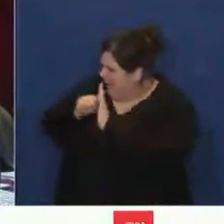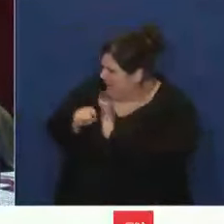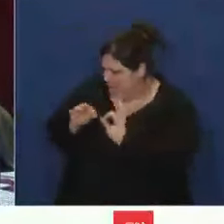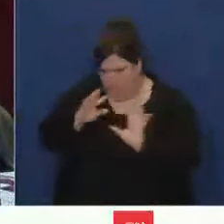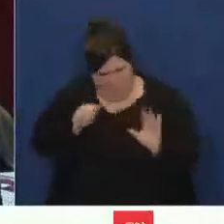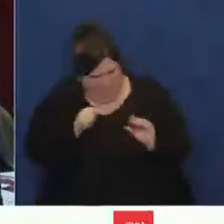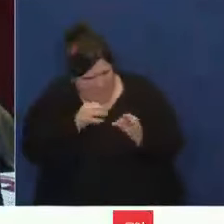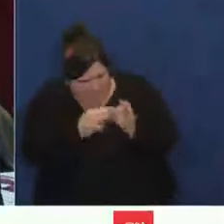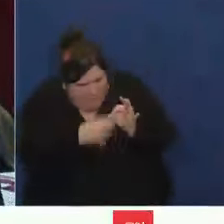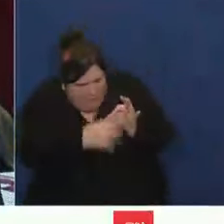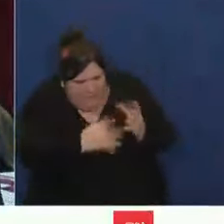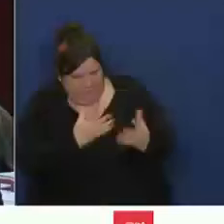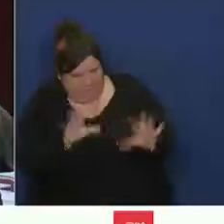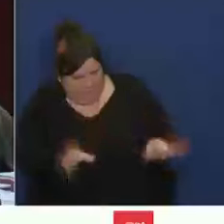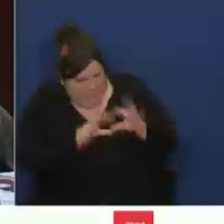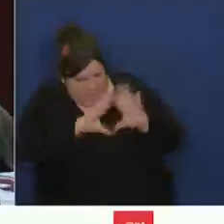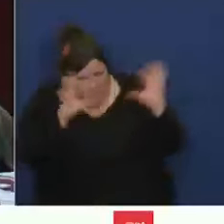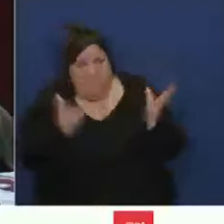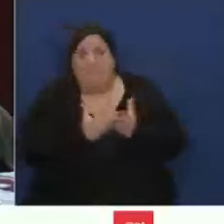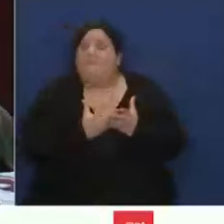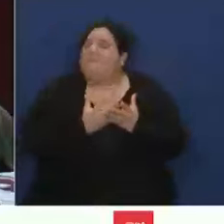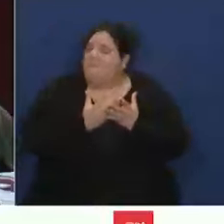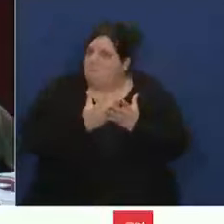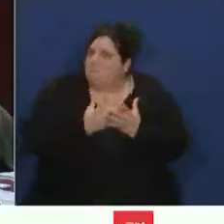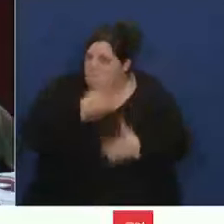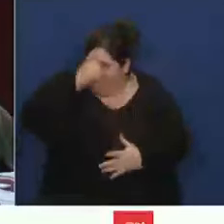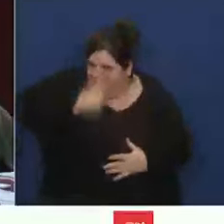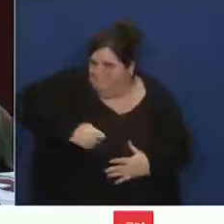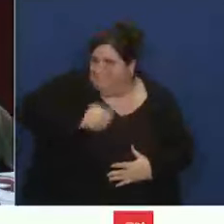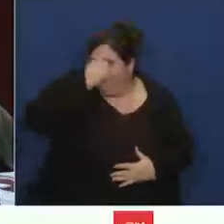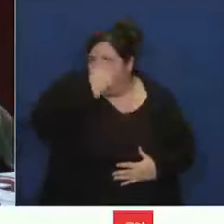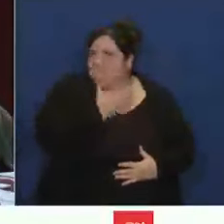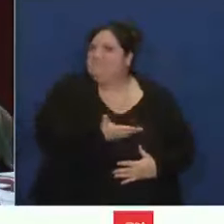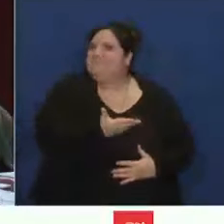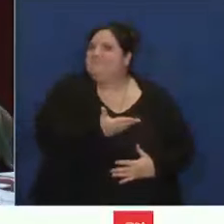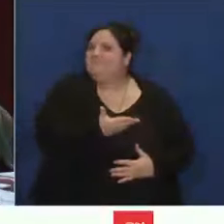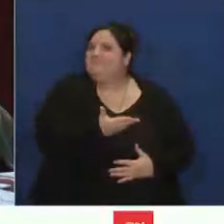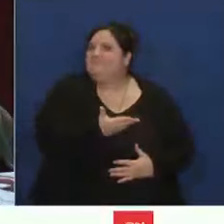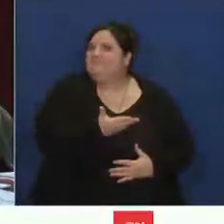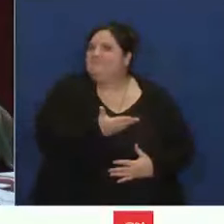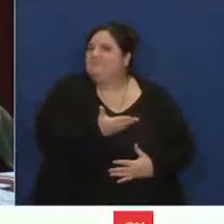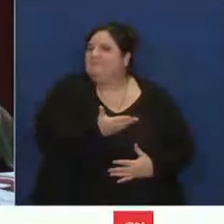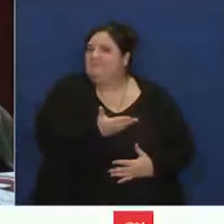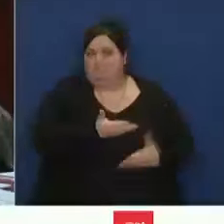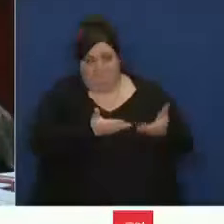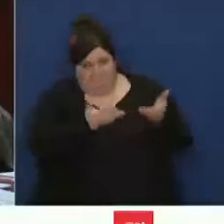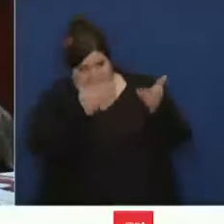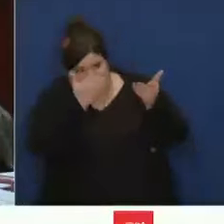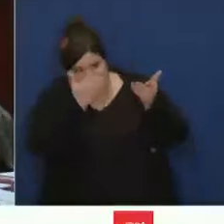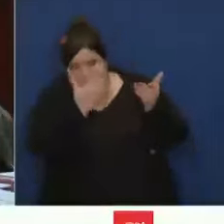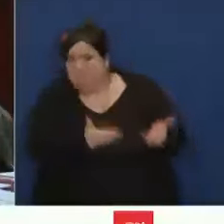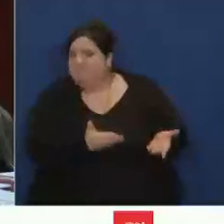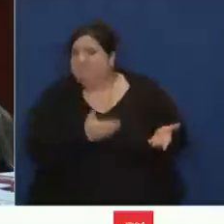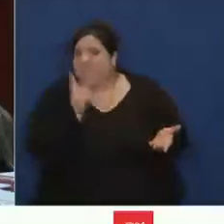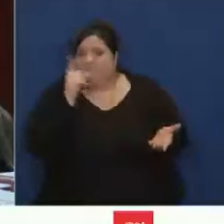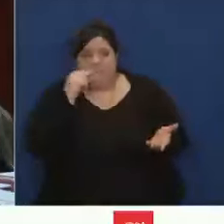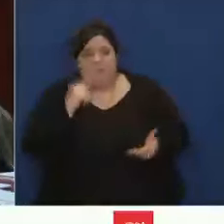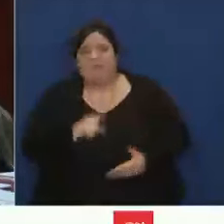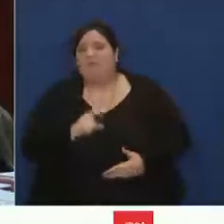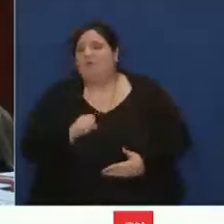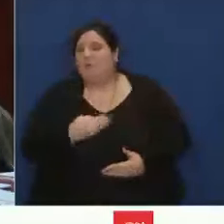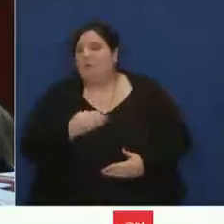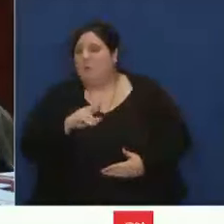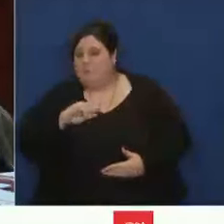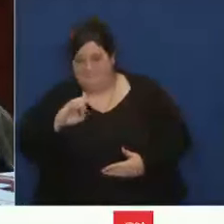souligner ici la manière dont Philippe le maire anime